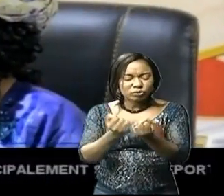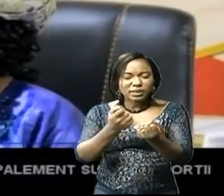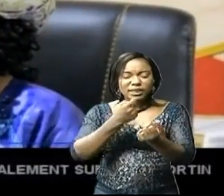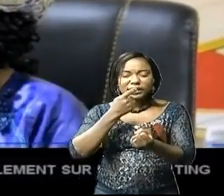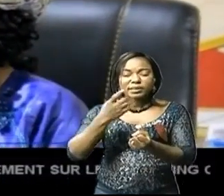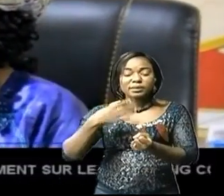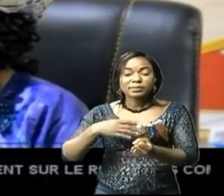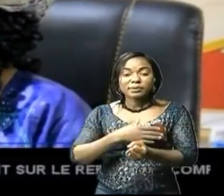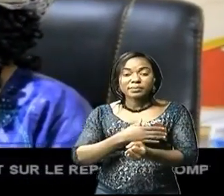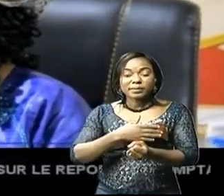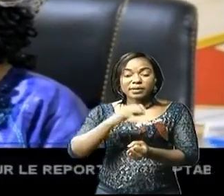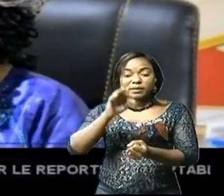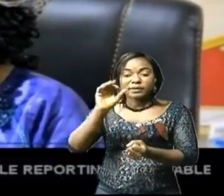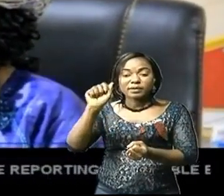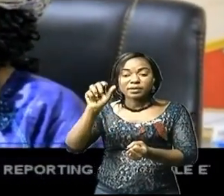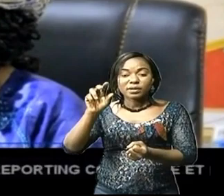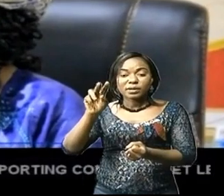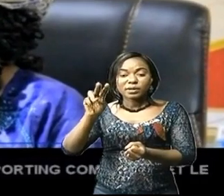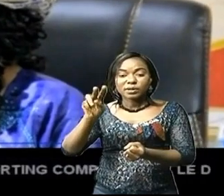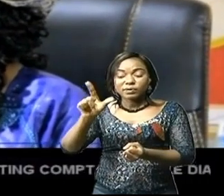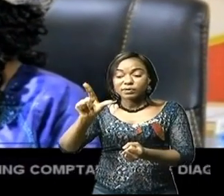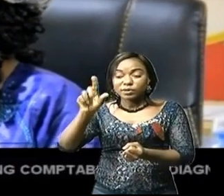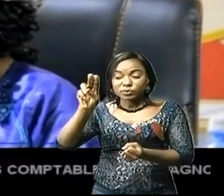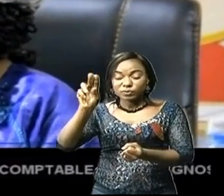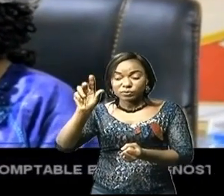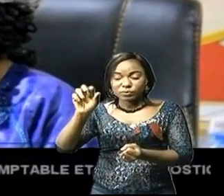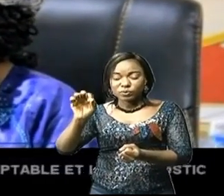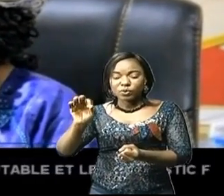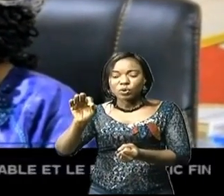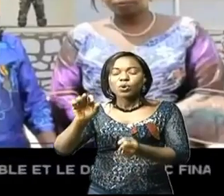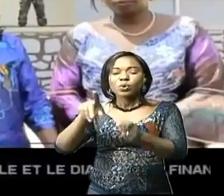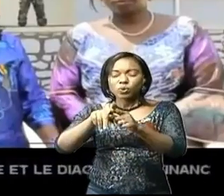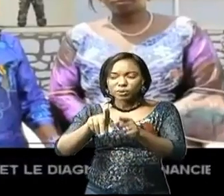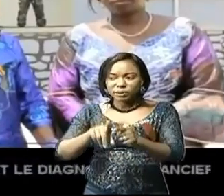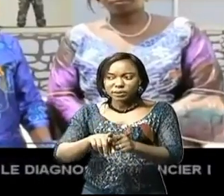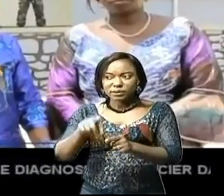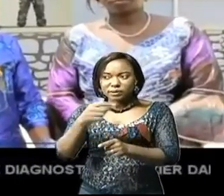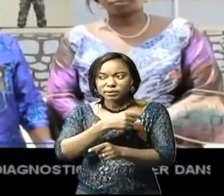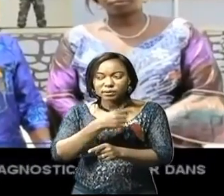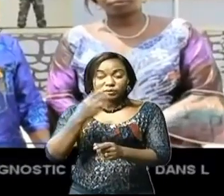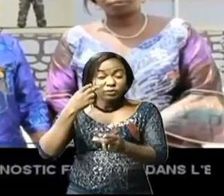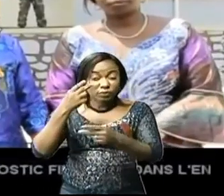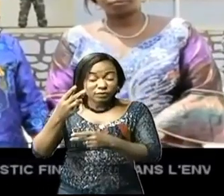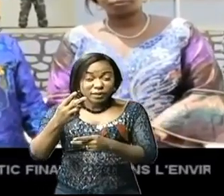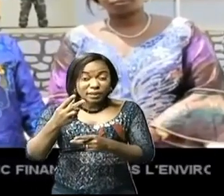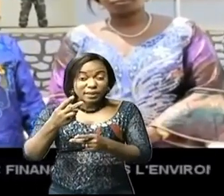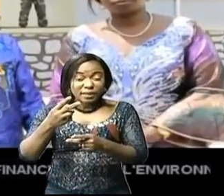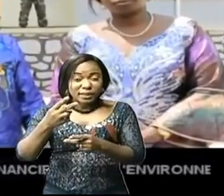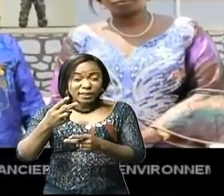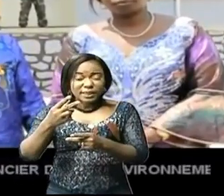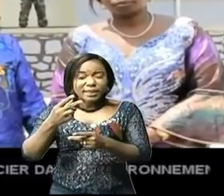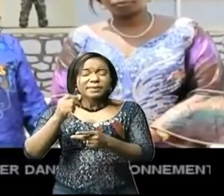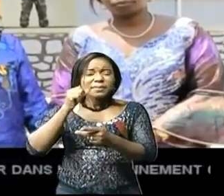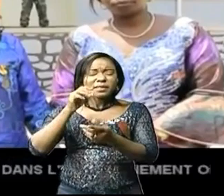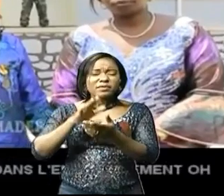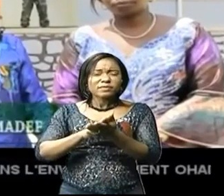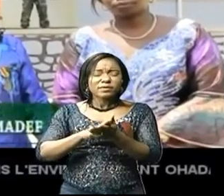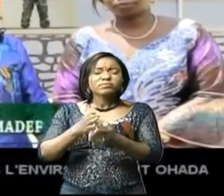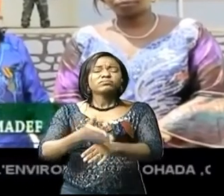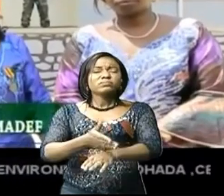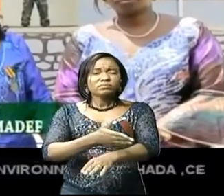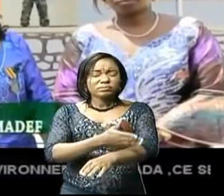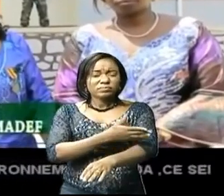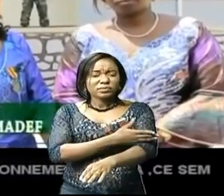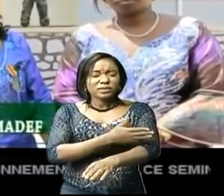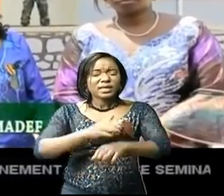Mme Fanny Ouketi, la responsable de cette structure féminine. Nous avons vu qu'il y a des femmes qui ont émergé, qui ne doivent plus